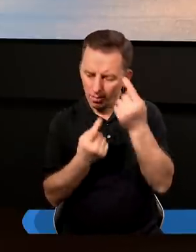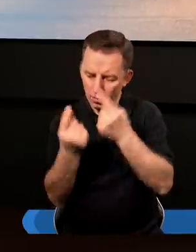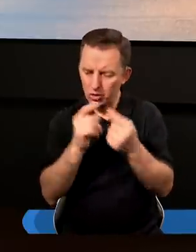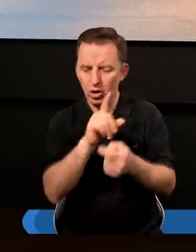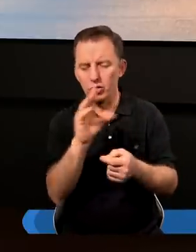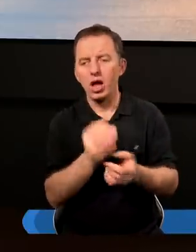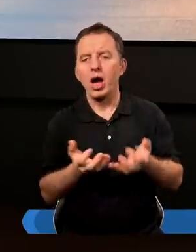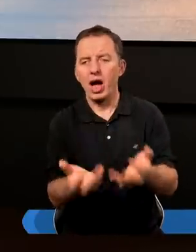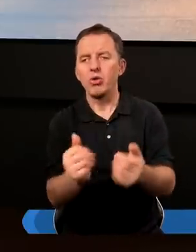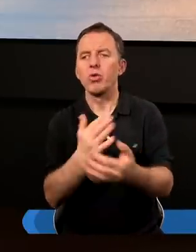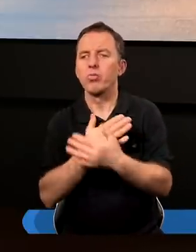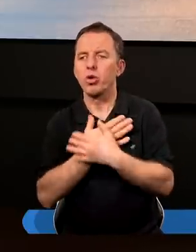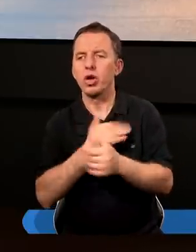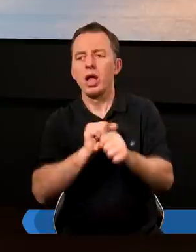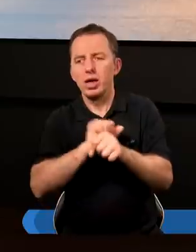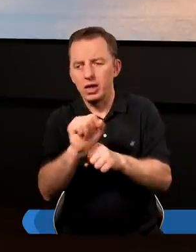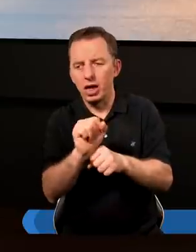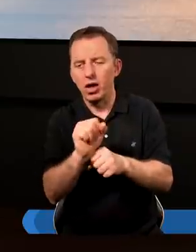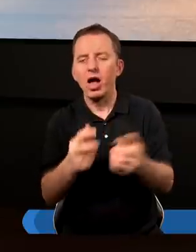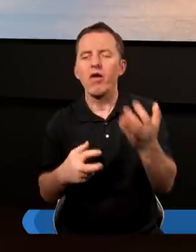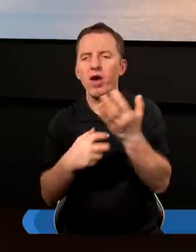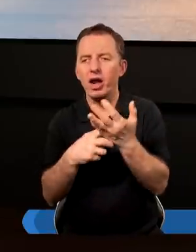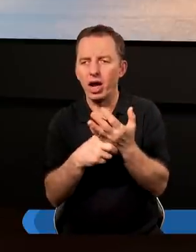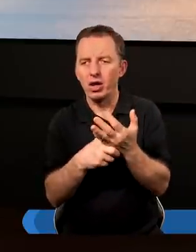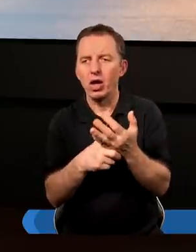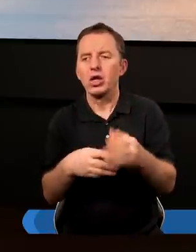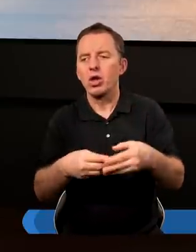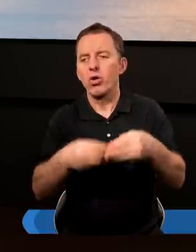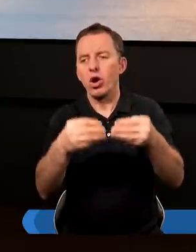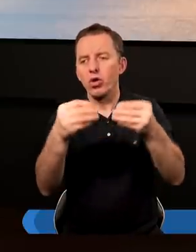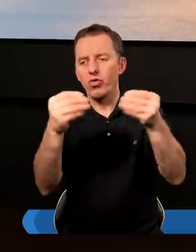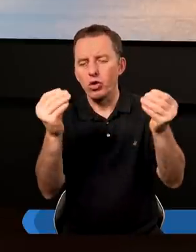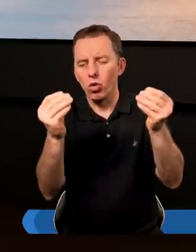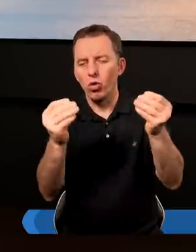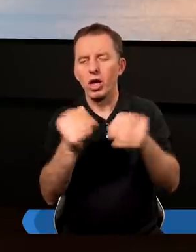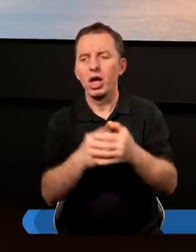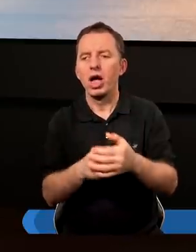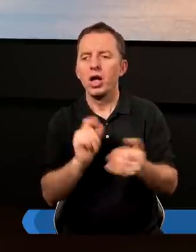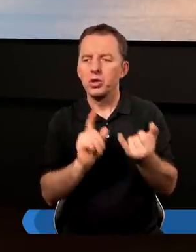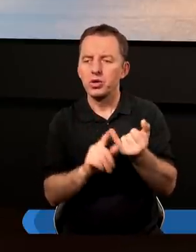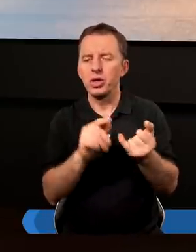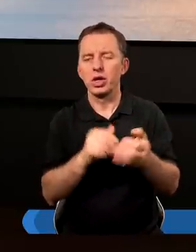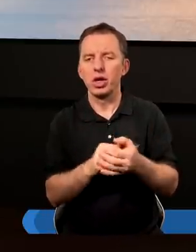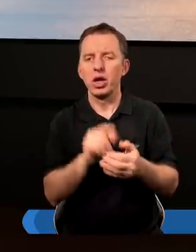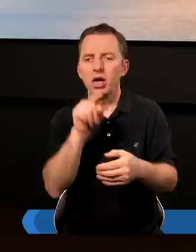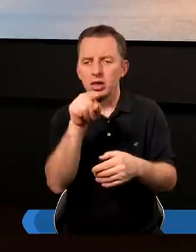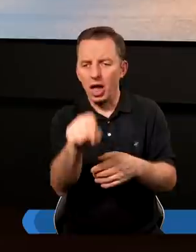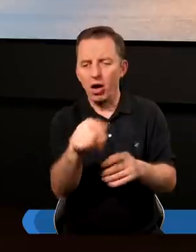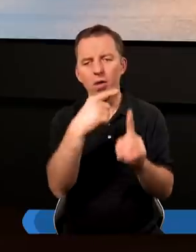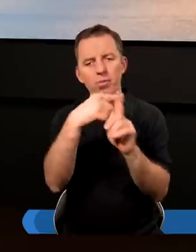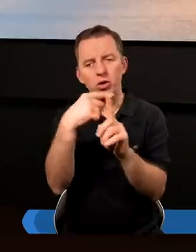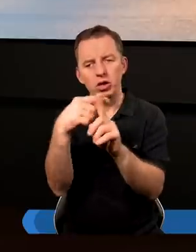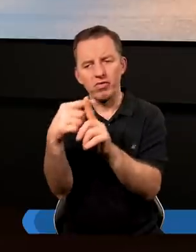myślę, że chęć posiadania jest gwarancją rozwoju rozwoju i tego